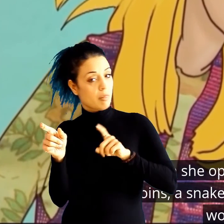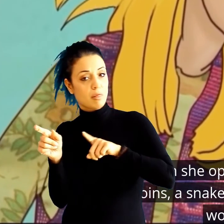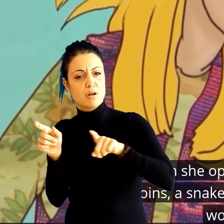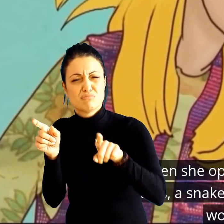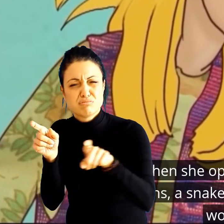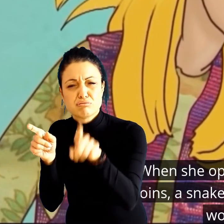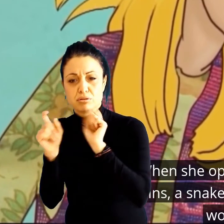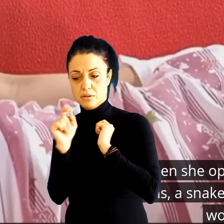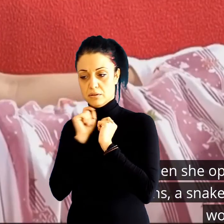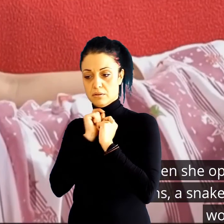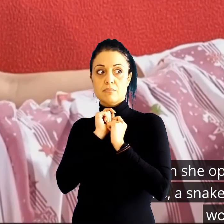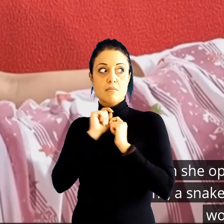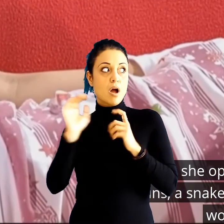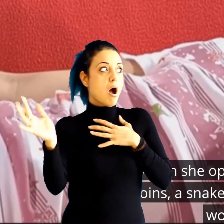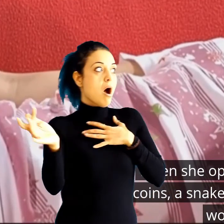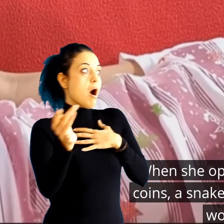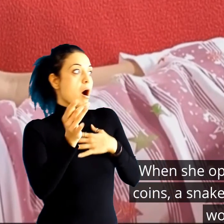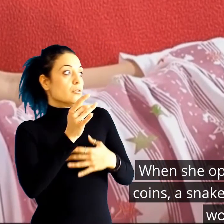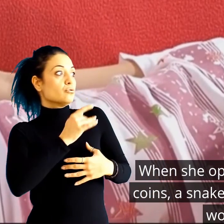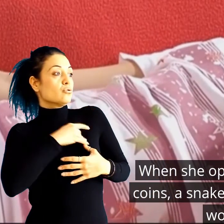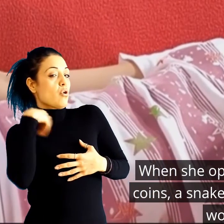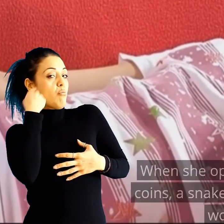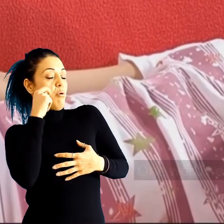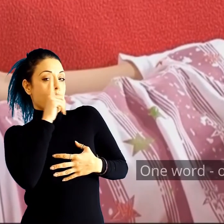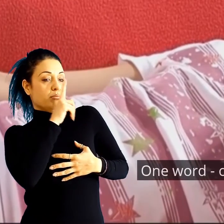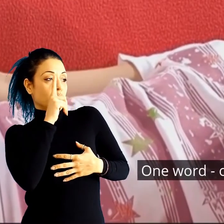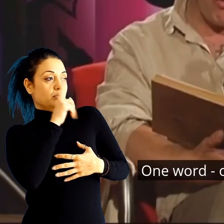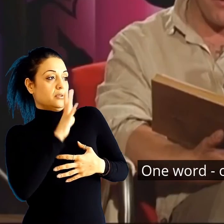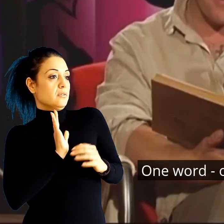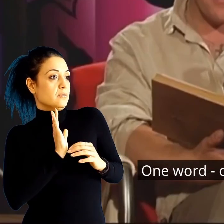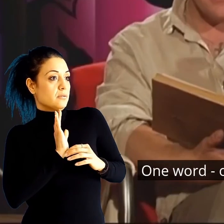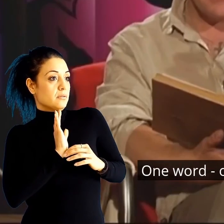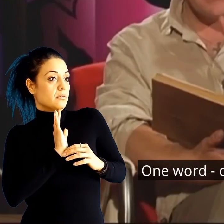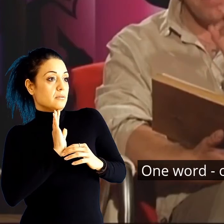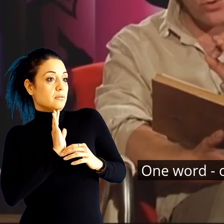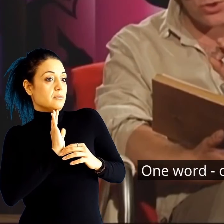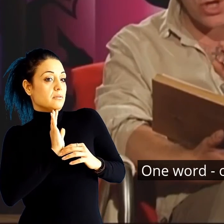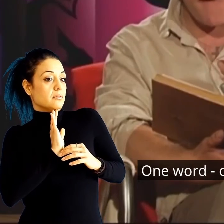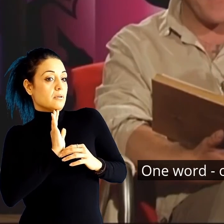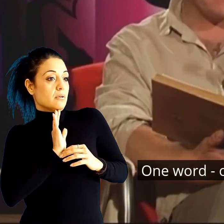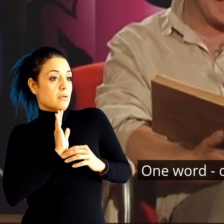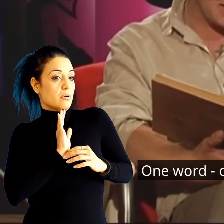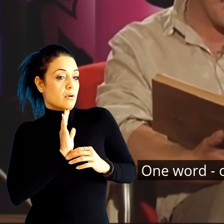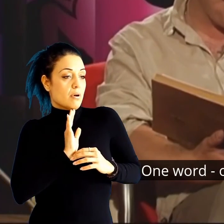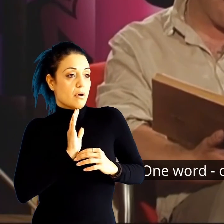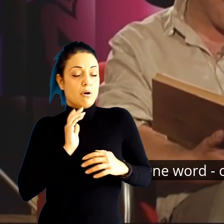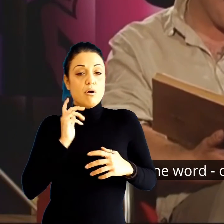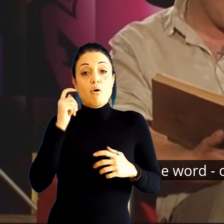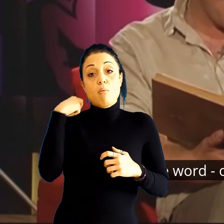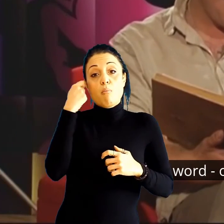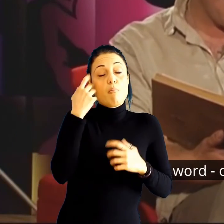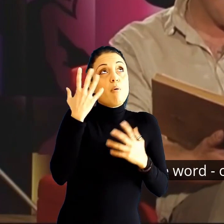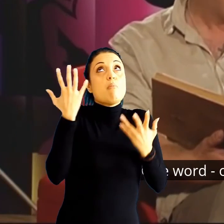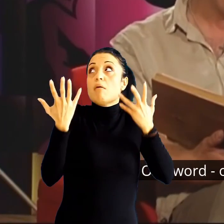змифиче, змијулче, збор, змијулче, десет збора,